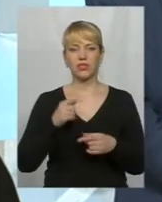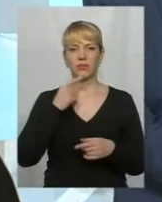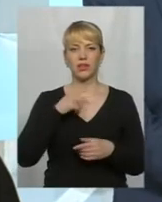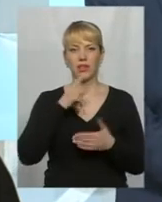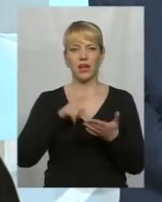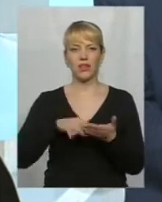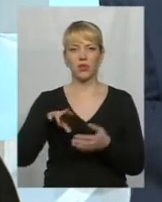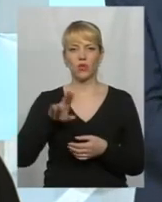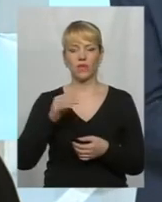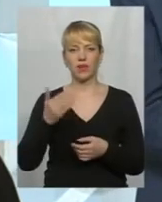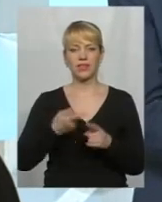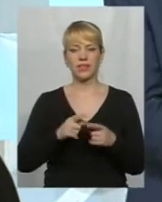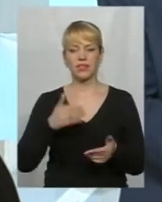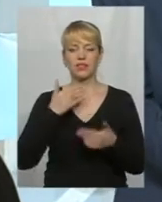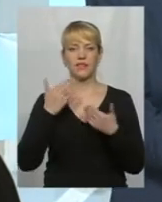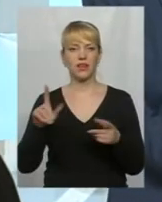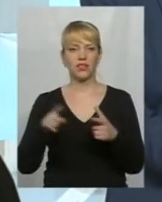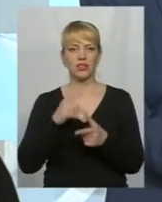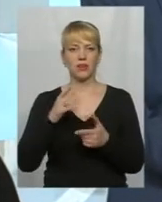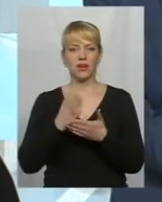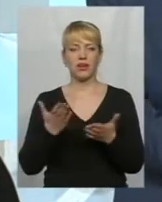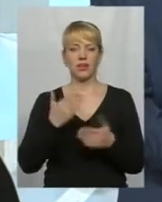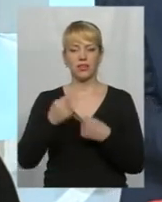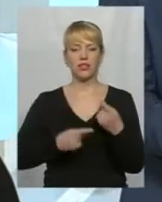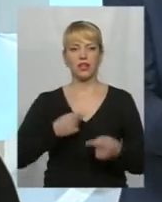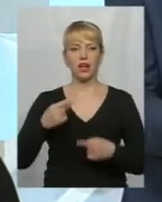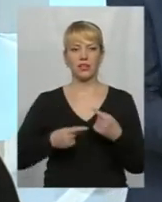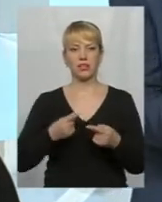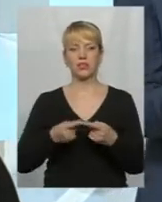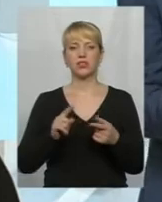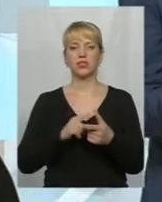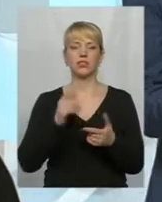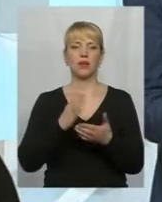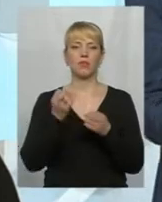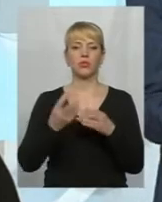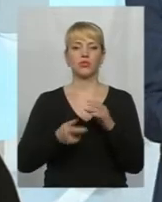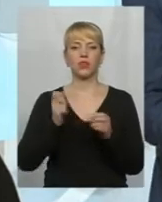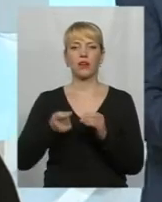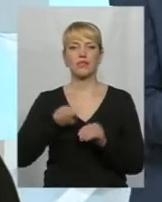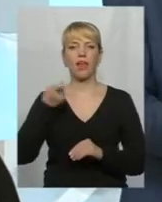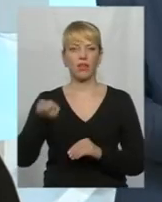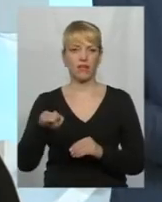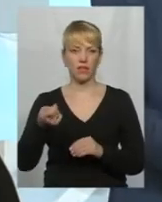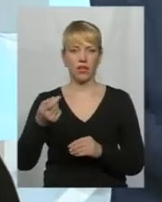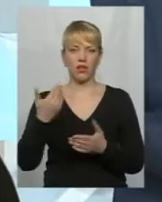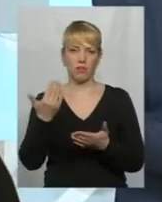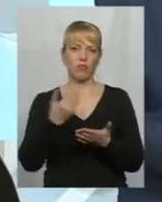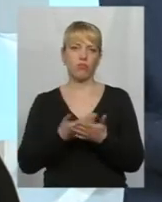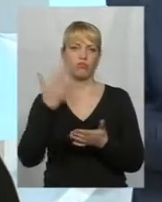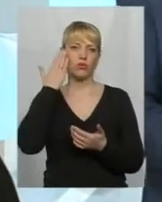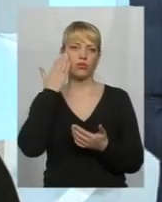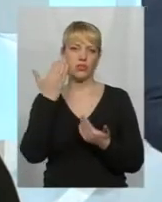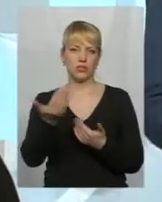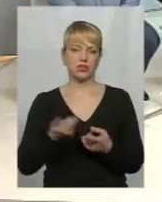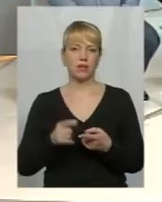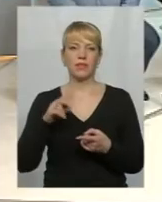ласка, це звернення. Чи має воно взагалі якісь наслідки, окрім, ну, просто такої заявленої позиції Хмельницької обласної ради? Ну,